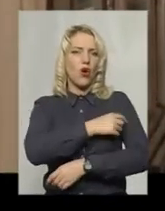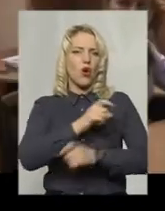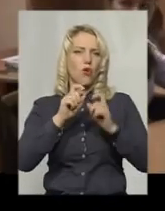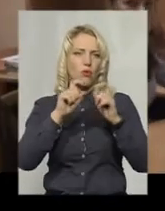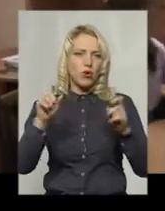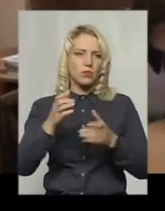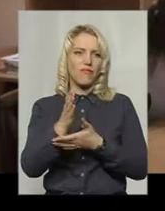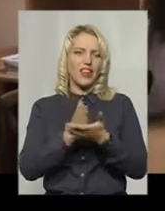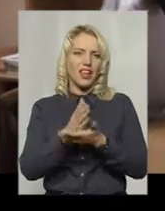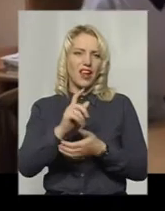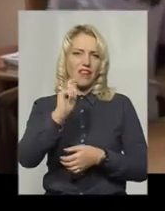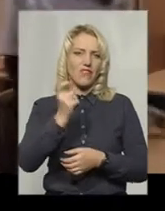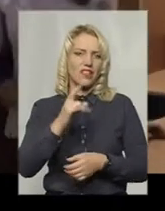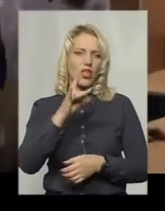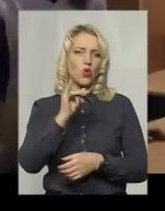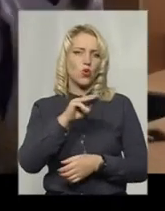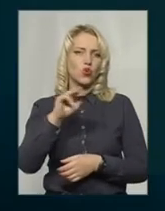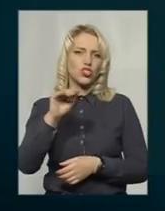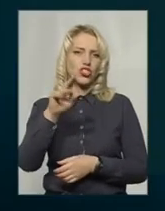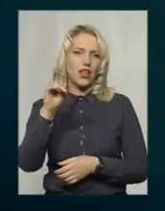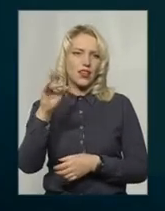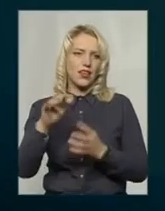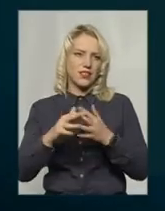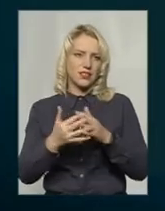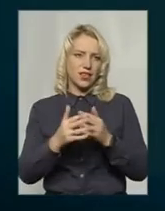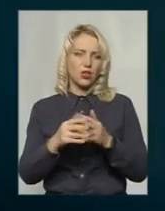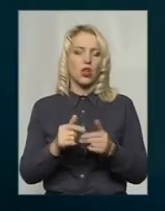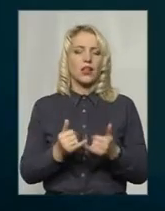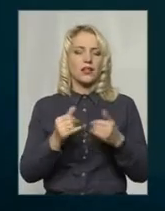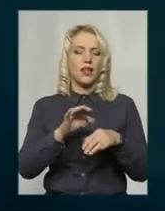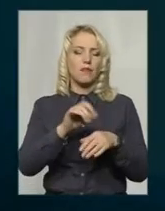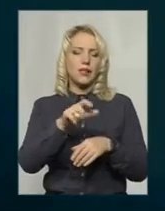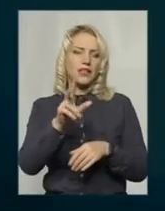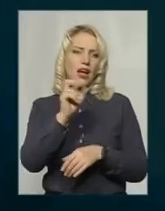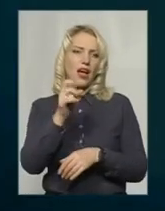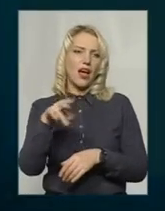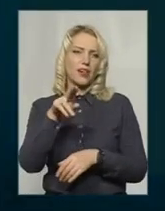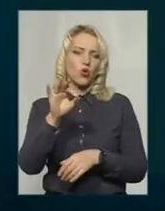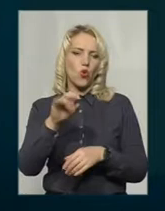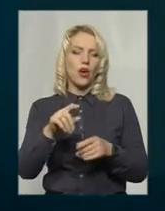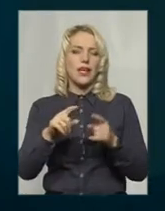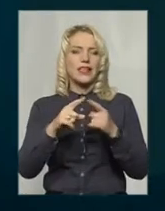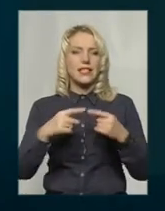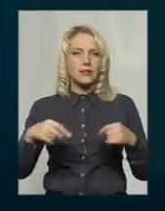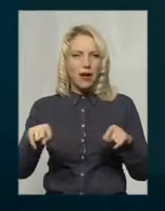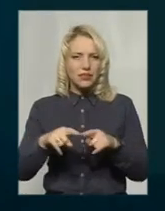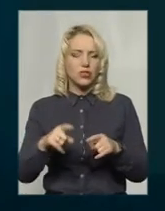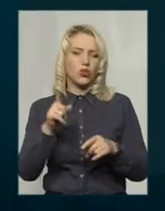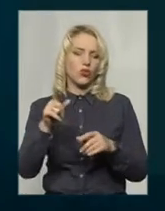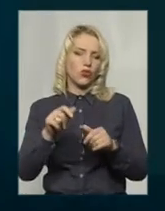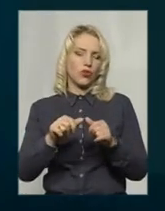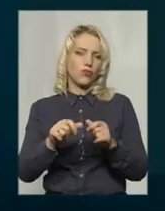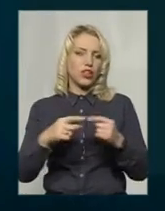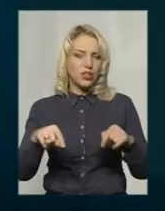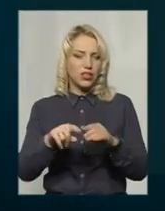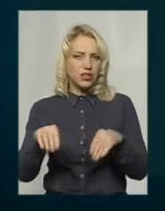війни, що у селі Рожичанка, поряд з обласним центром. Для пацієнтів кардіодиспенсеру ми виділили одне відділення, яке